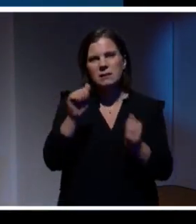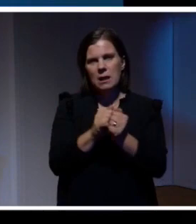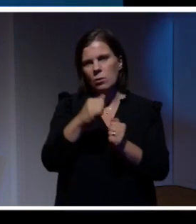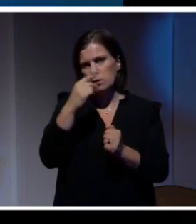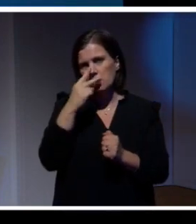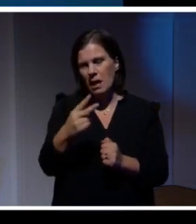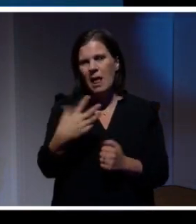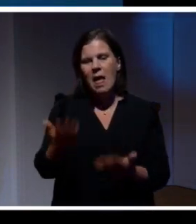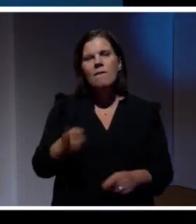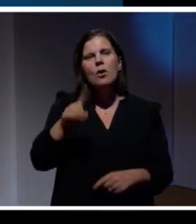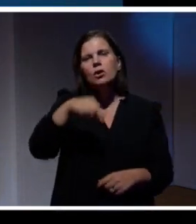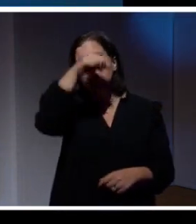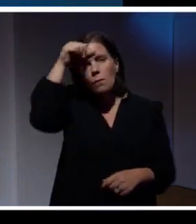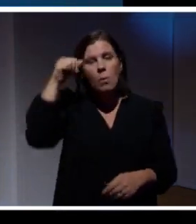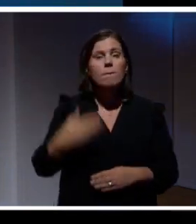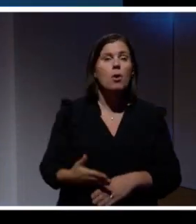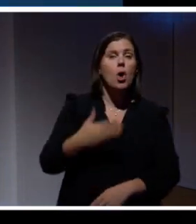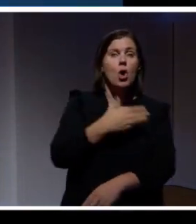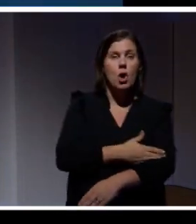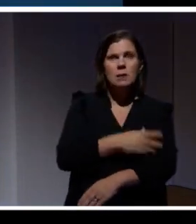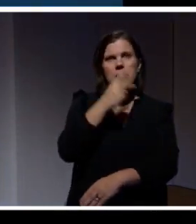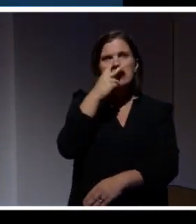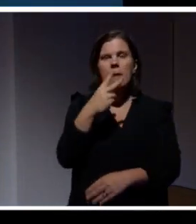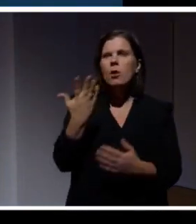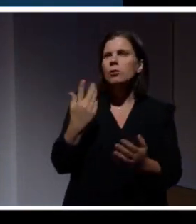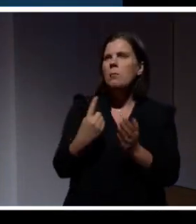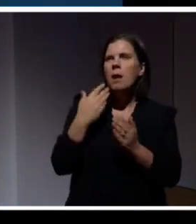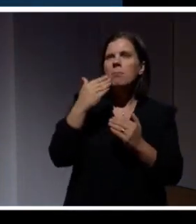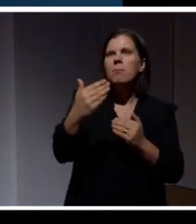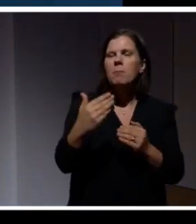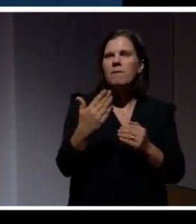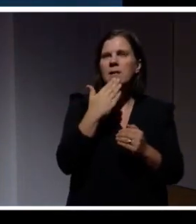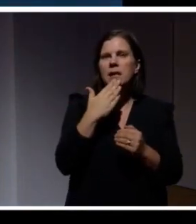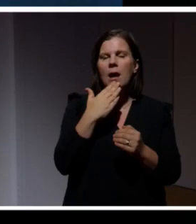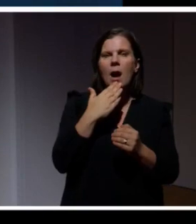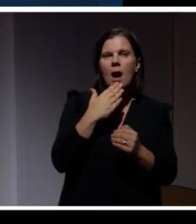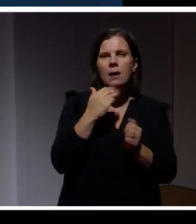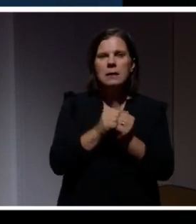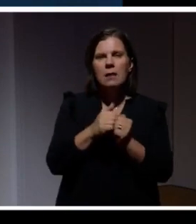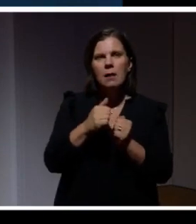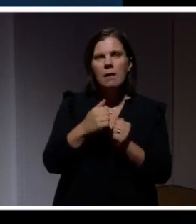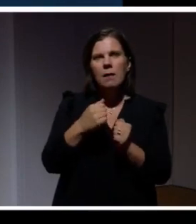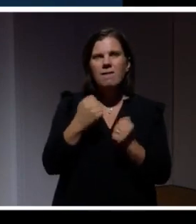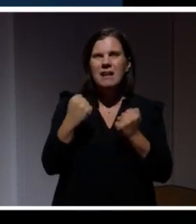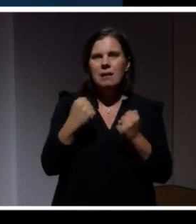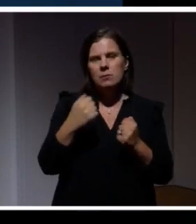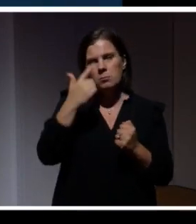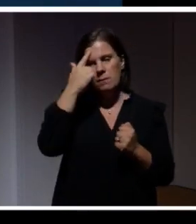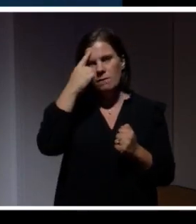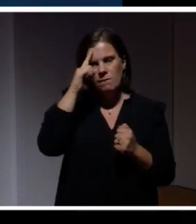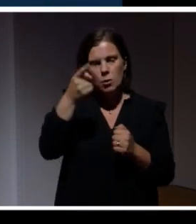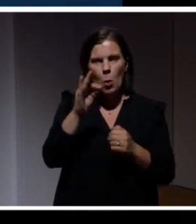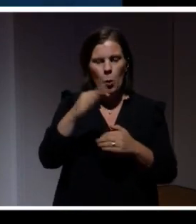Det är för svårt att på förhand förutse alla parametrar som är viktiga för att jag ska förstå vad integritet är.